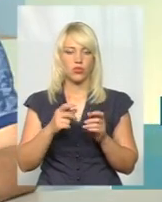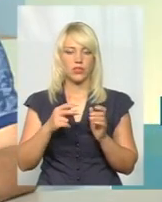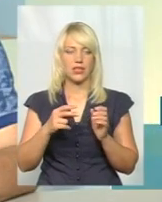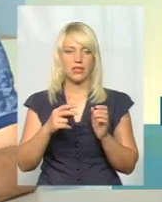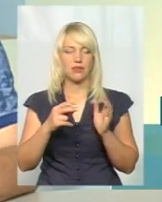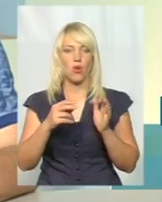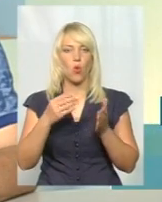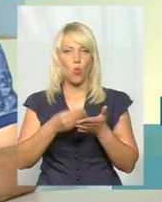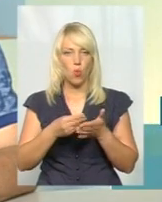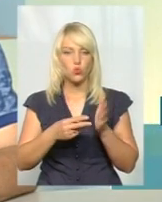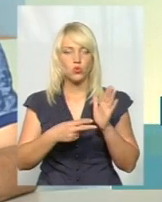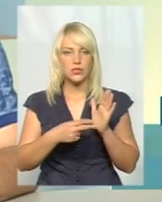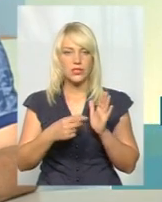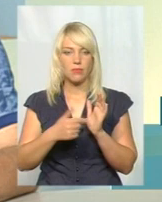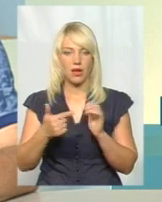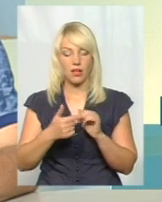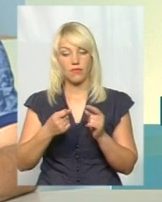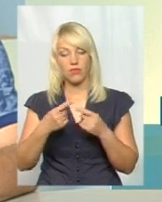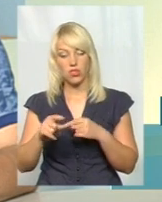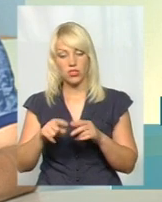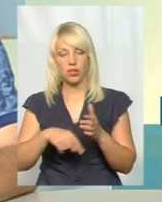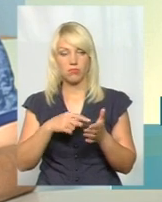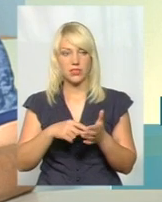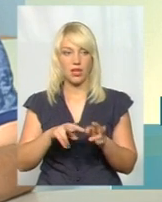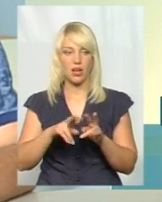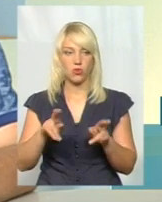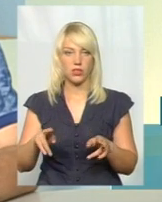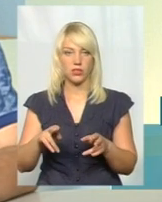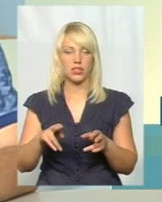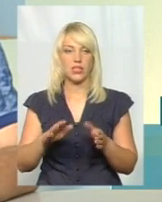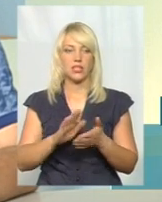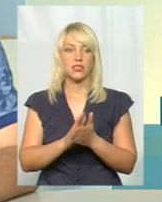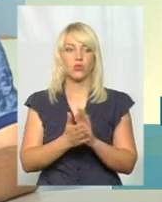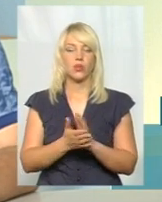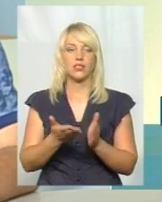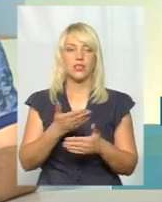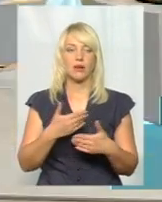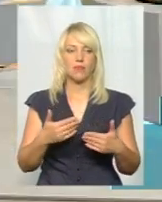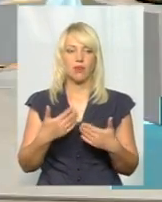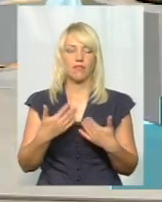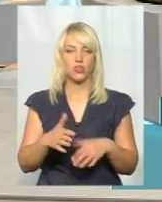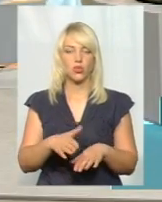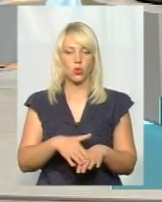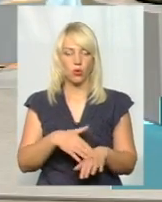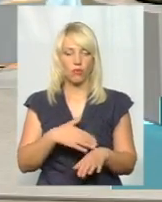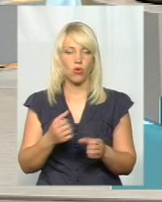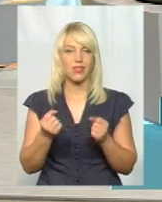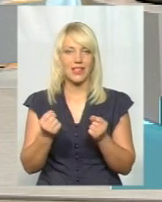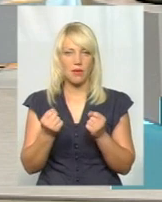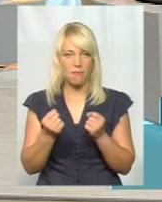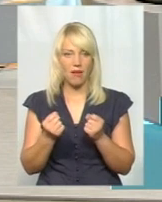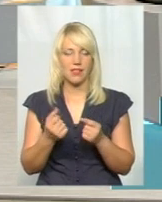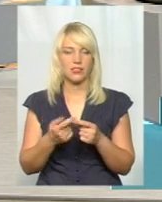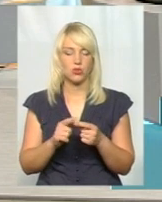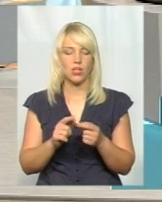В інших містах ситуація аналогічна. Ми тримаємо вже достатньо довго. На сьогоднішній день ми